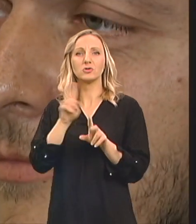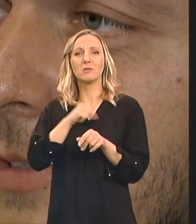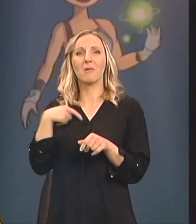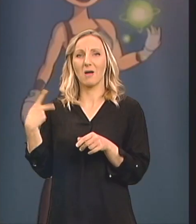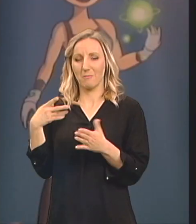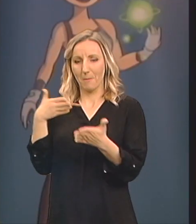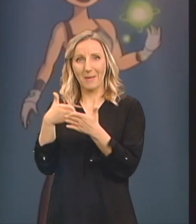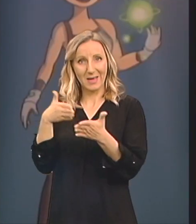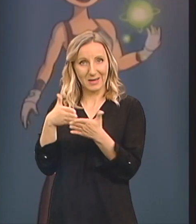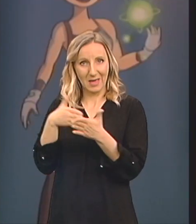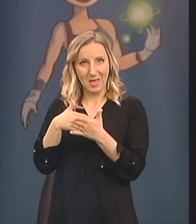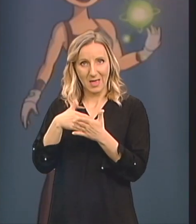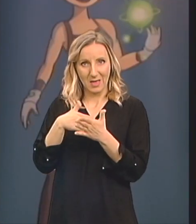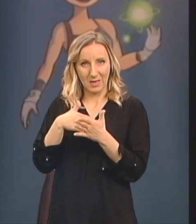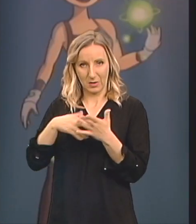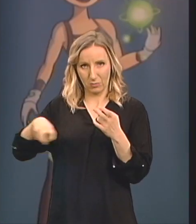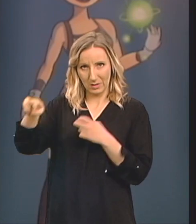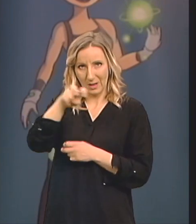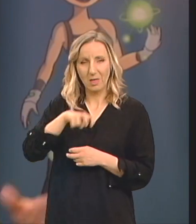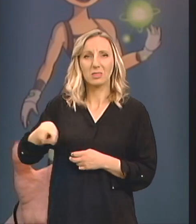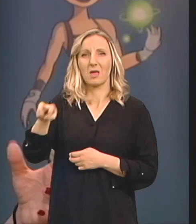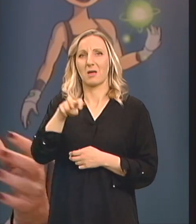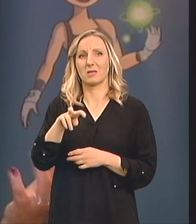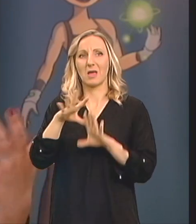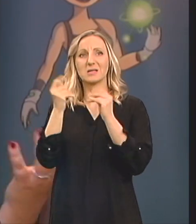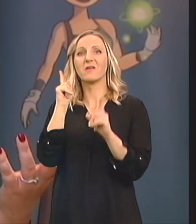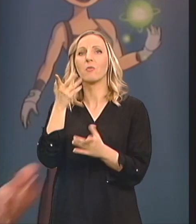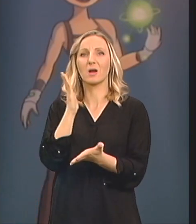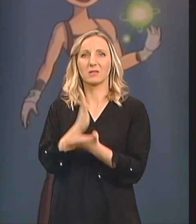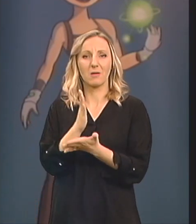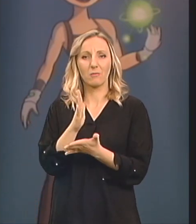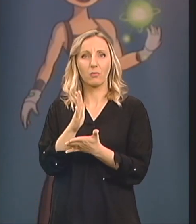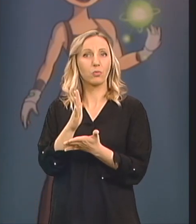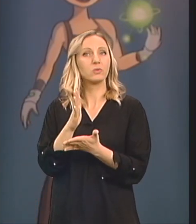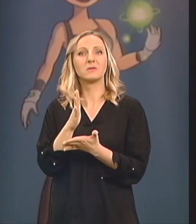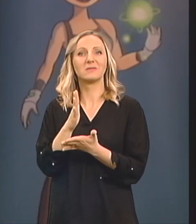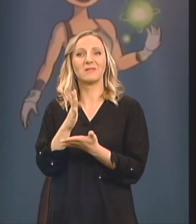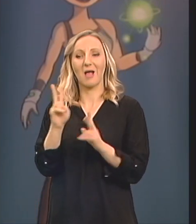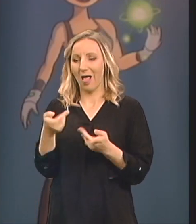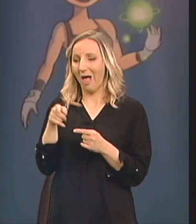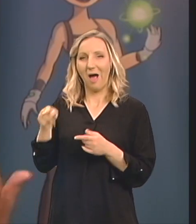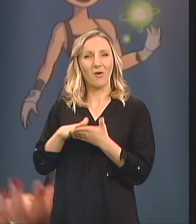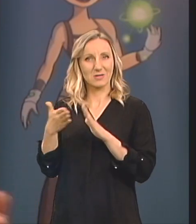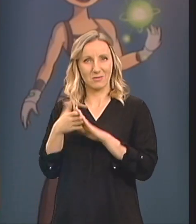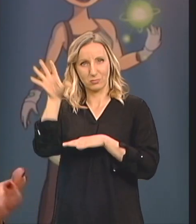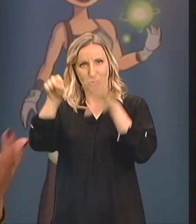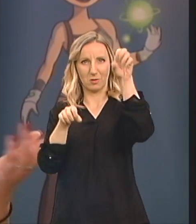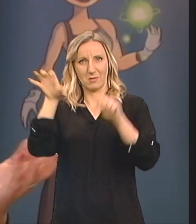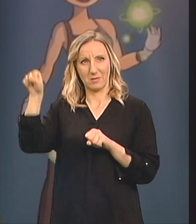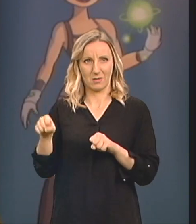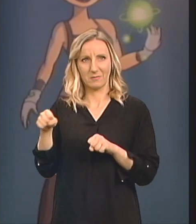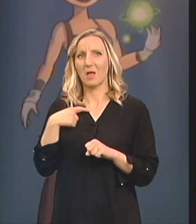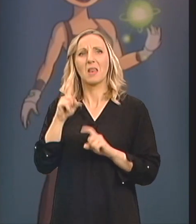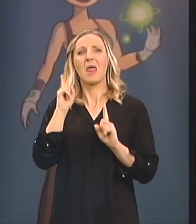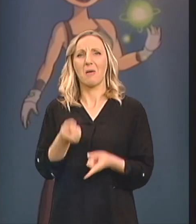kretanja Odnosno toga da sve treba da bude na dohvat ruke Mada i ne mora toliko Ja sam